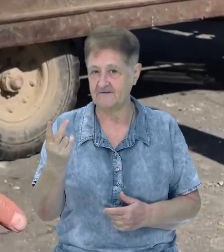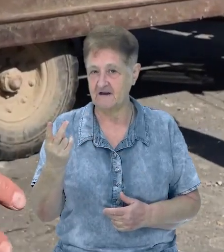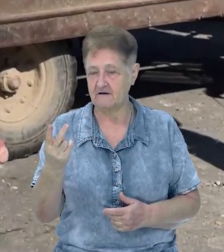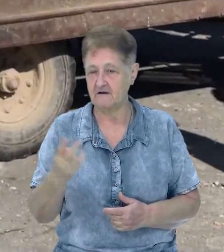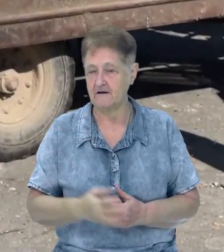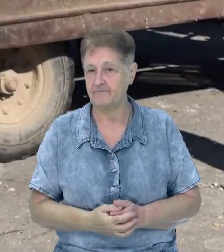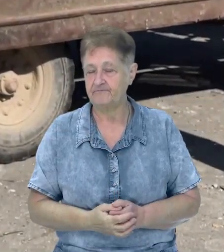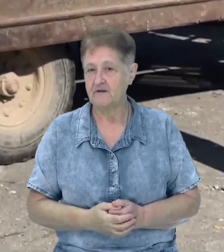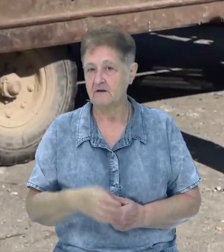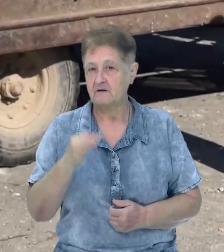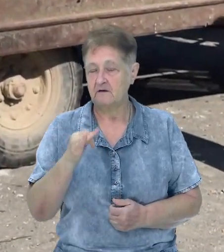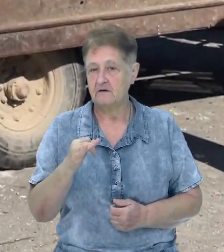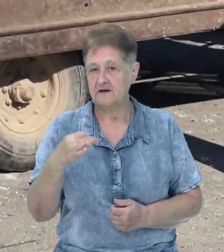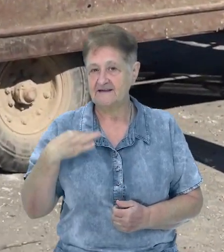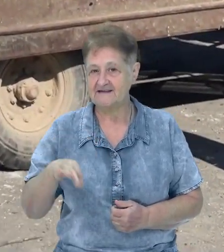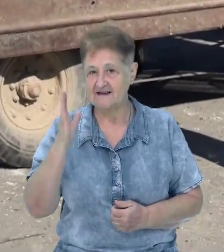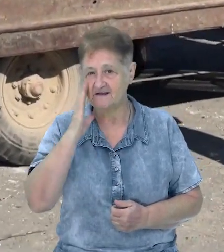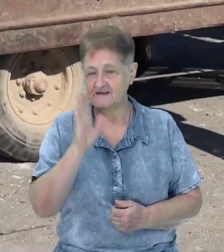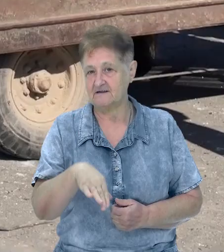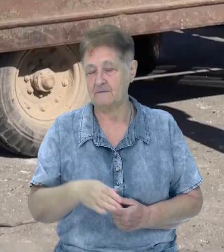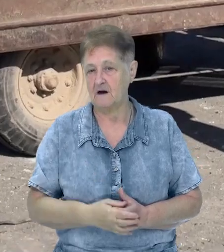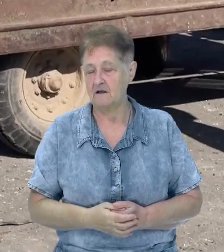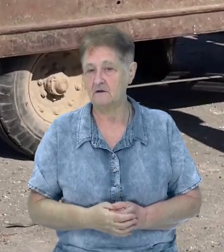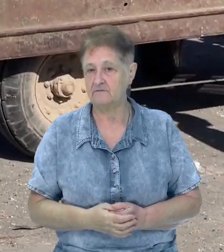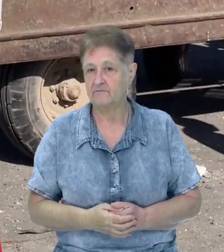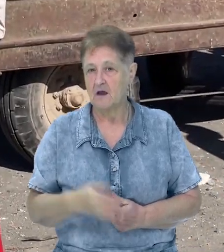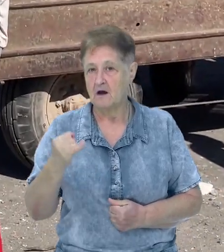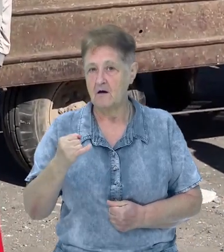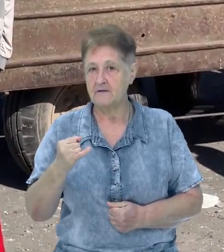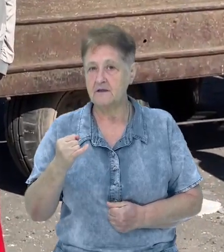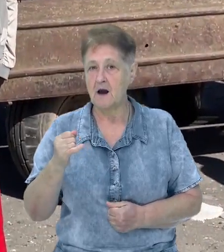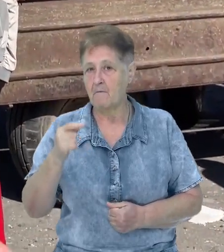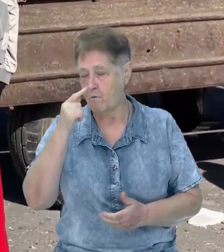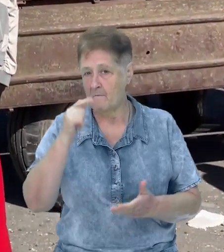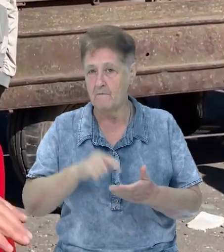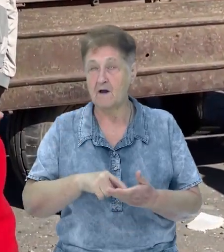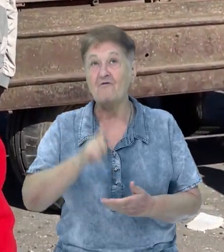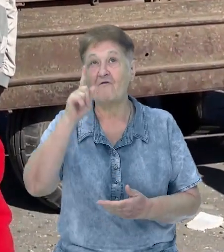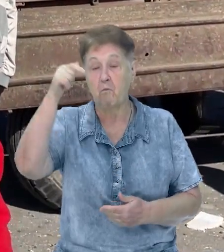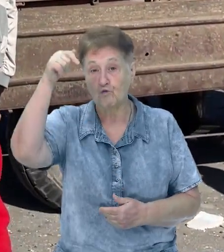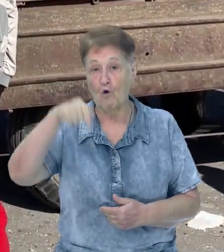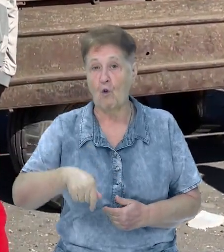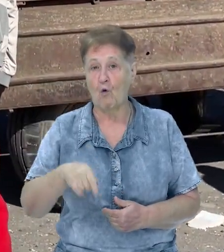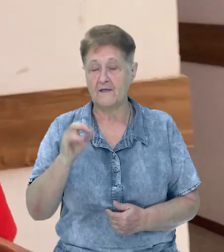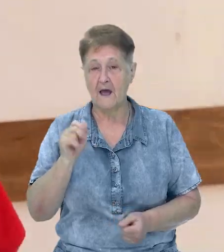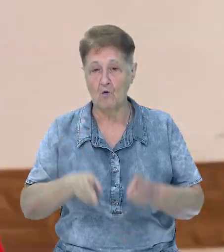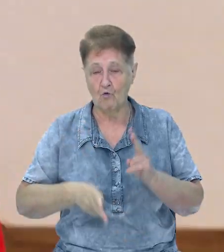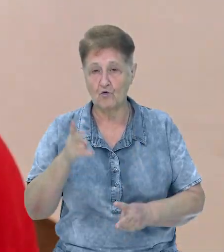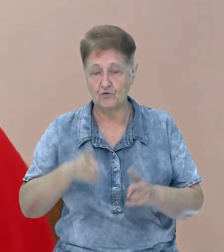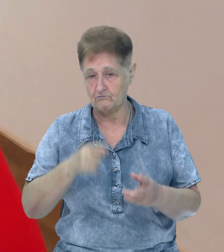прямо у кухню. І син спав. прямо, знаєте, воно прилетіло, прямо потолок пробило, і все, на кухні згорело.